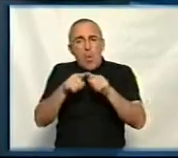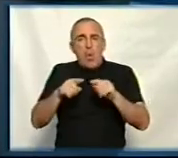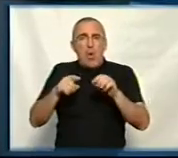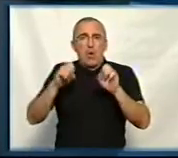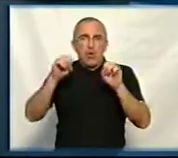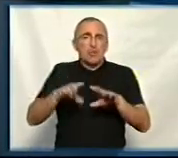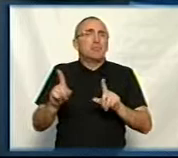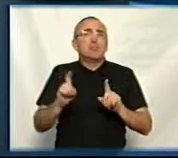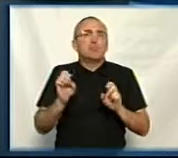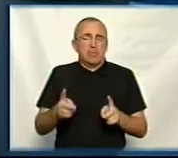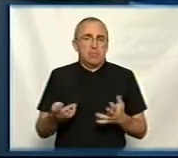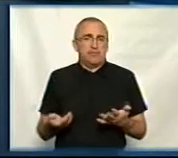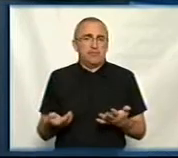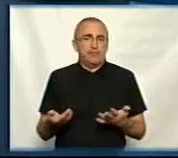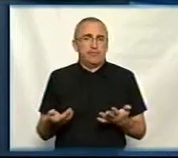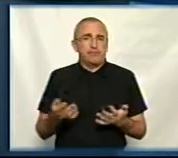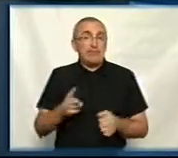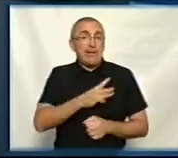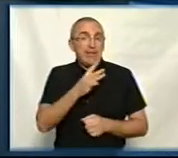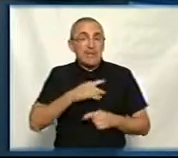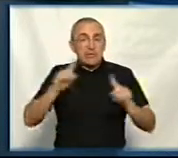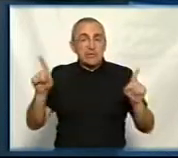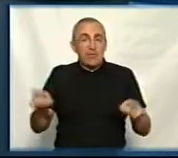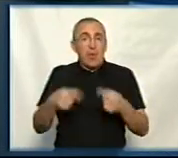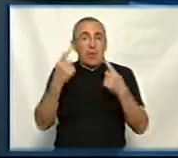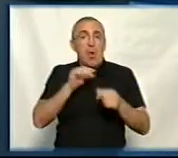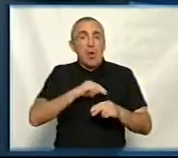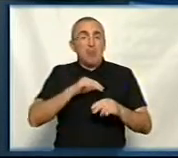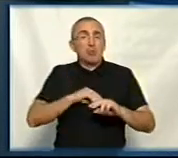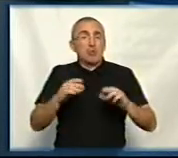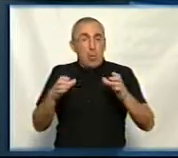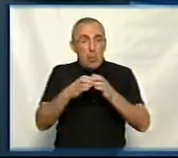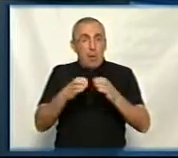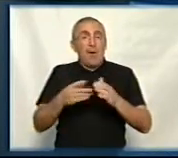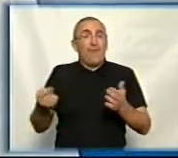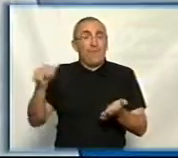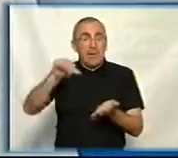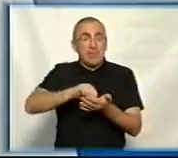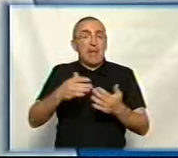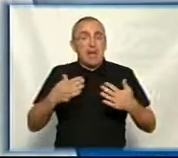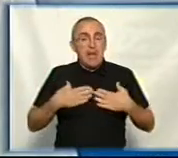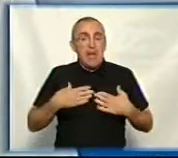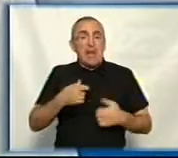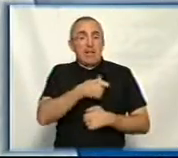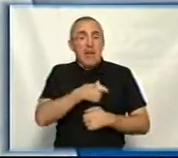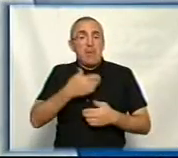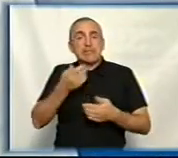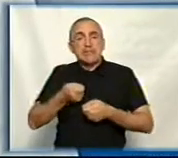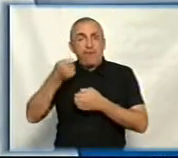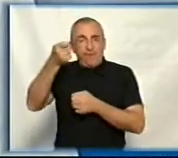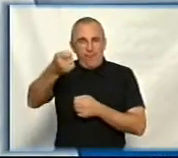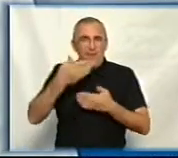продукуватиме? Ну, ініціатором створення саме робочої групи також виступала я своїм депутатським зверненням.